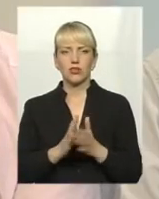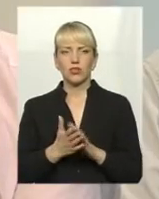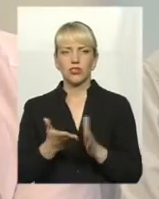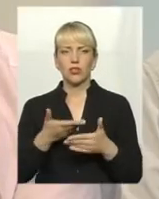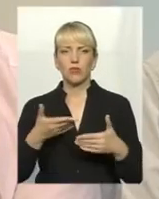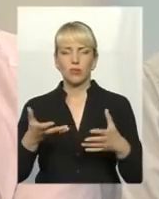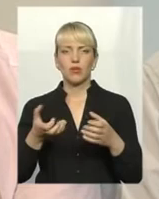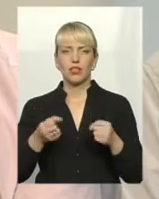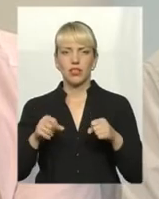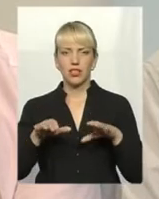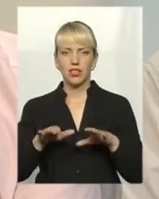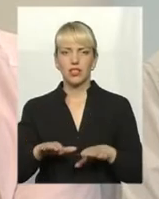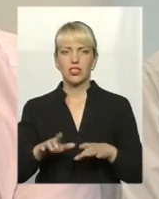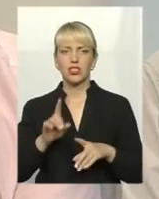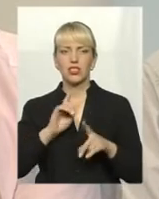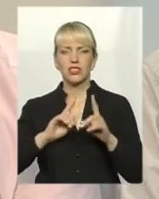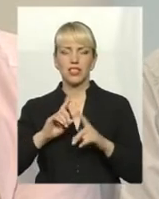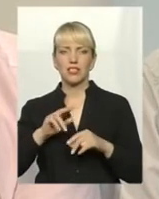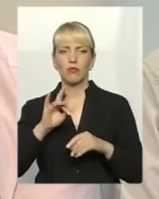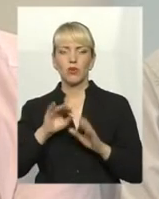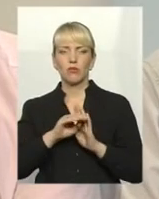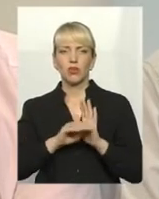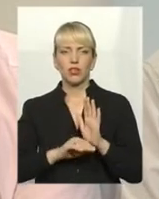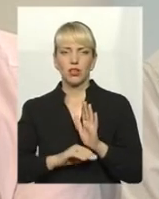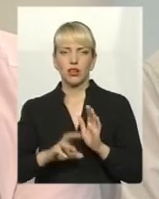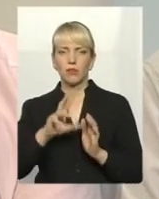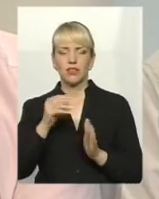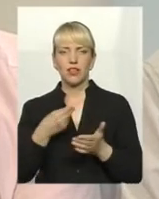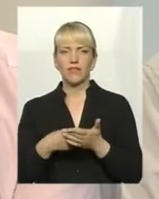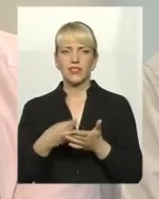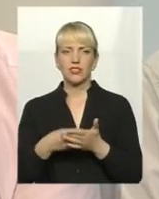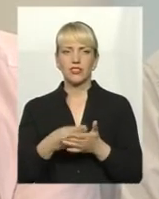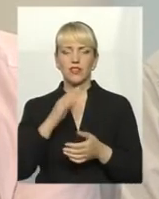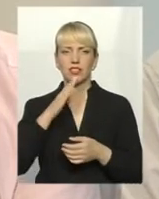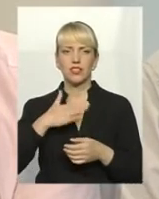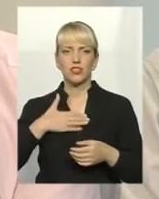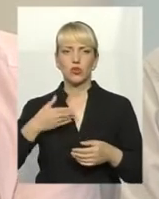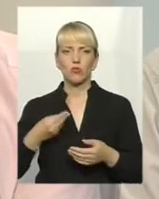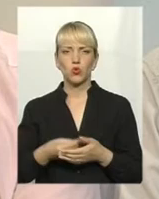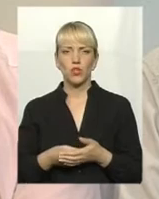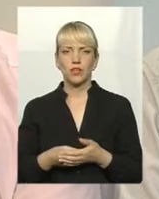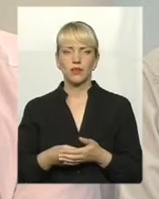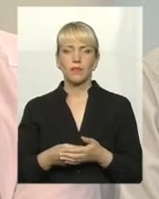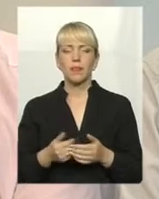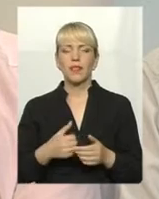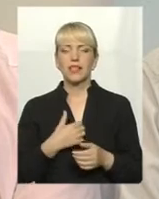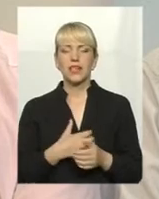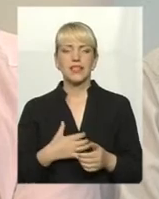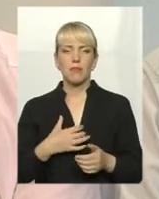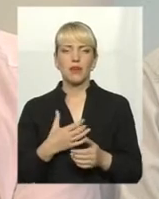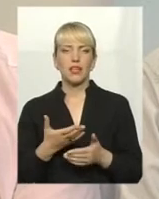рішення сесії, ряд програм за фінансуванням з нашого бюджету. Сам перед ми